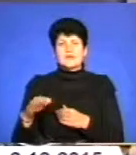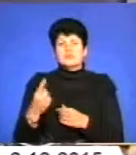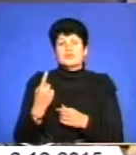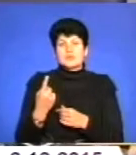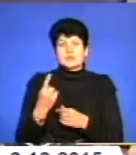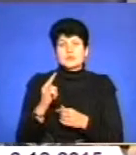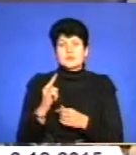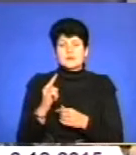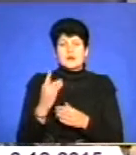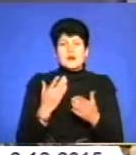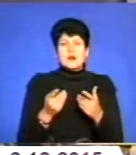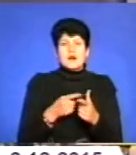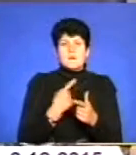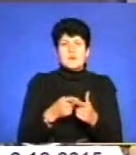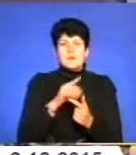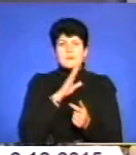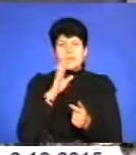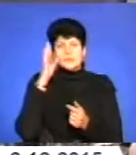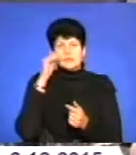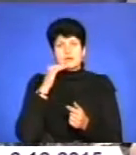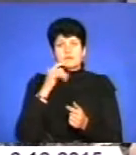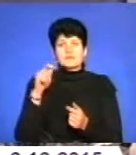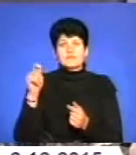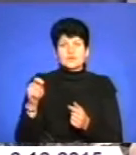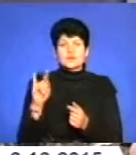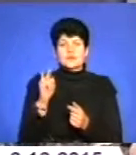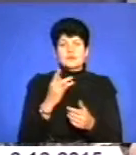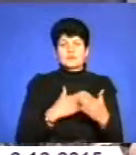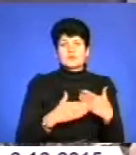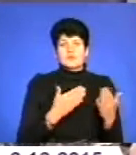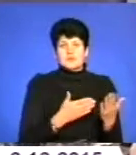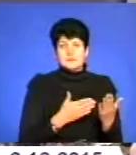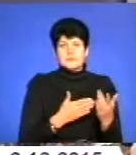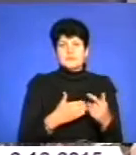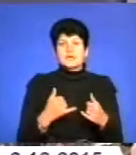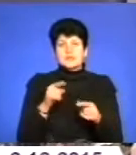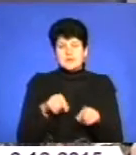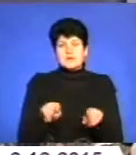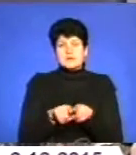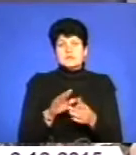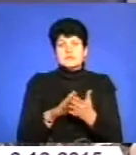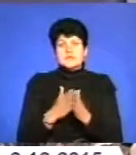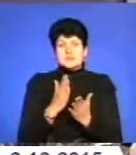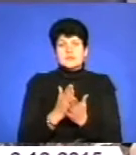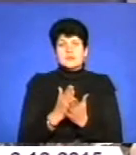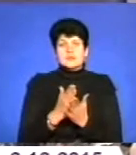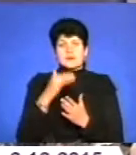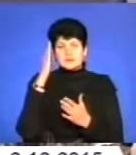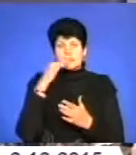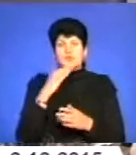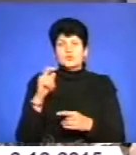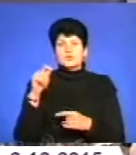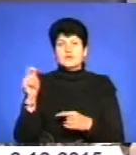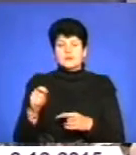однією. Або тато-мама на війні і дитятко-інвалід, а така ситуація в нас є, або тато на війні. А в дитини